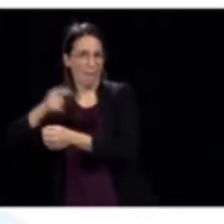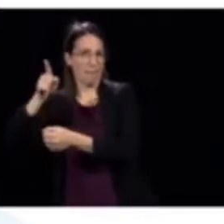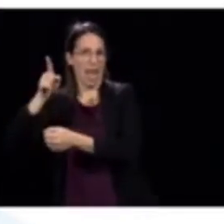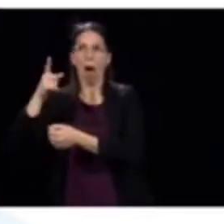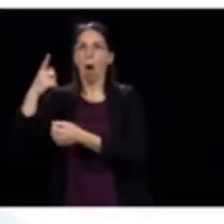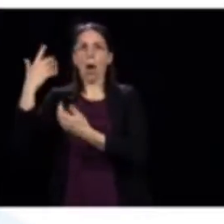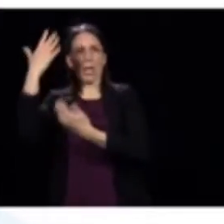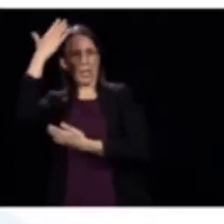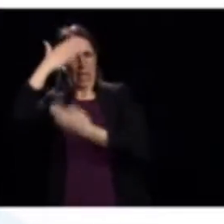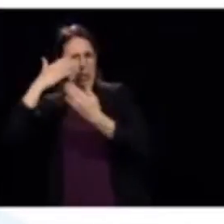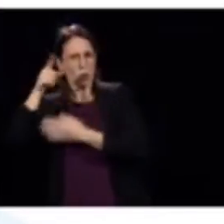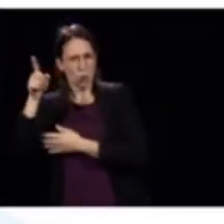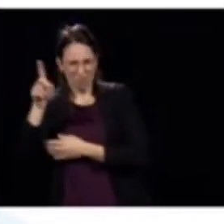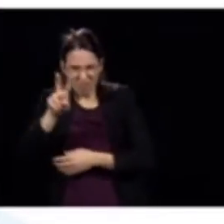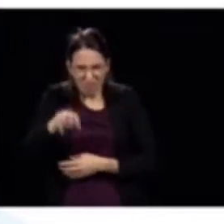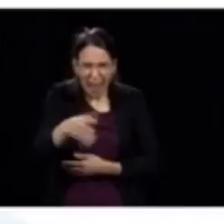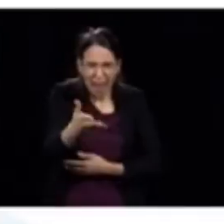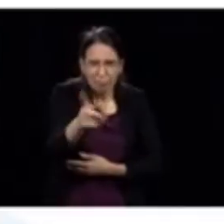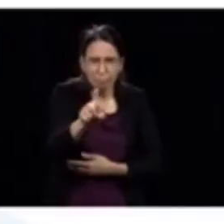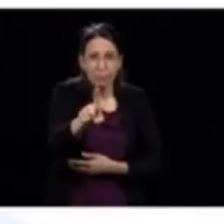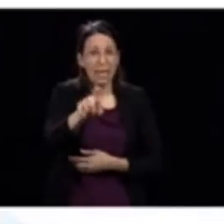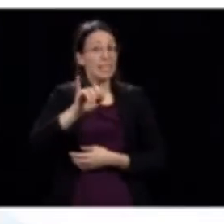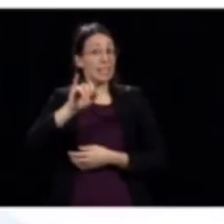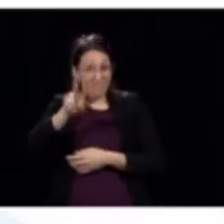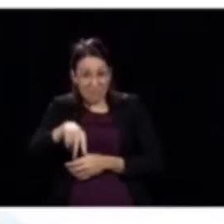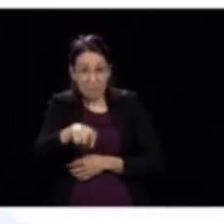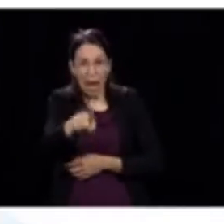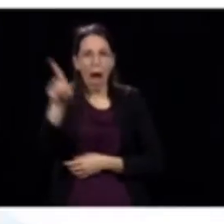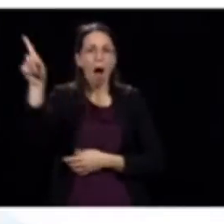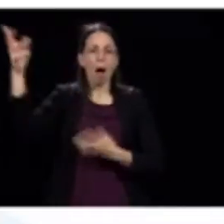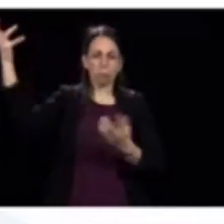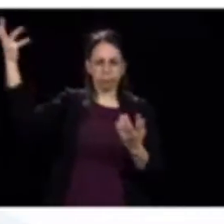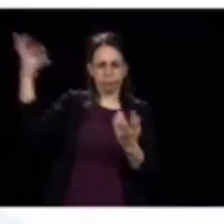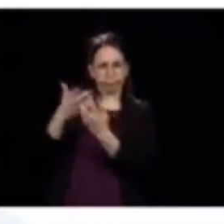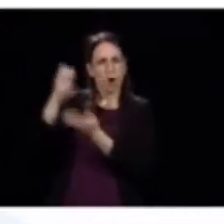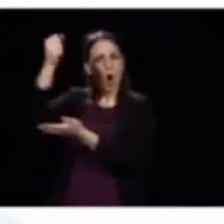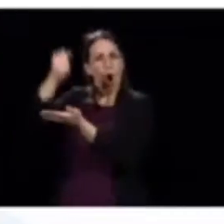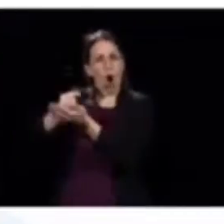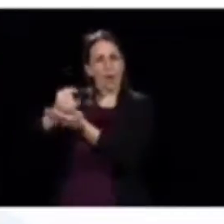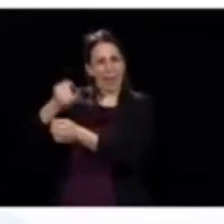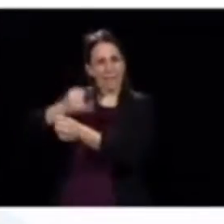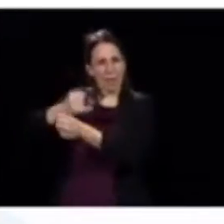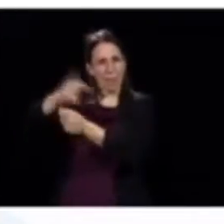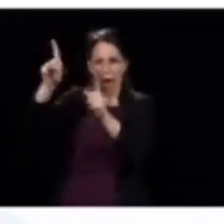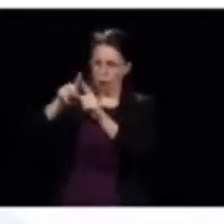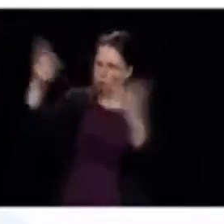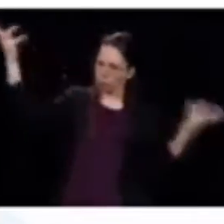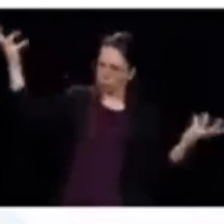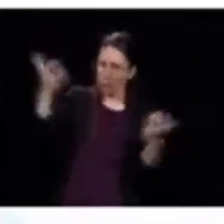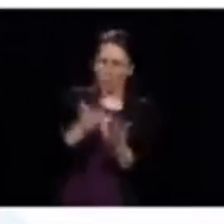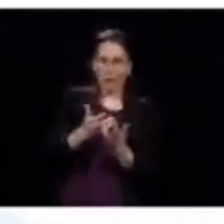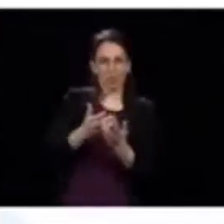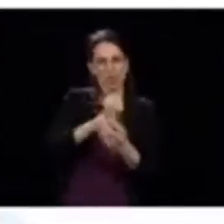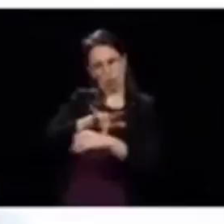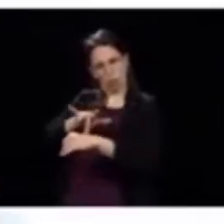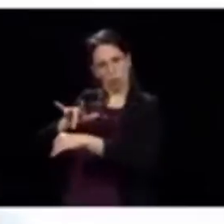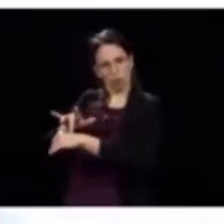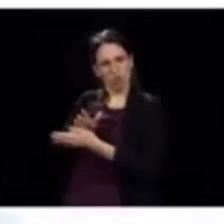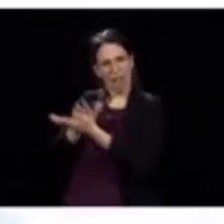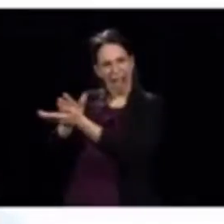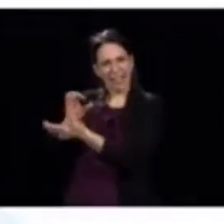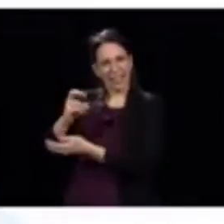'est vrai? Puis, si c'est vrai, est-ce que c'est conciliable avec les exigences de l'Ordre des infirmières? Oui. Vas-y.